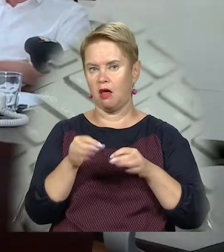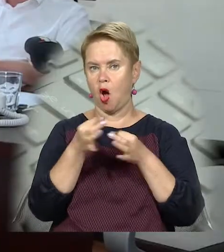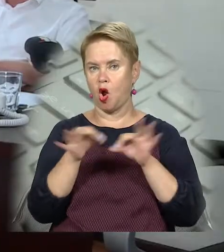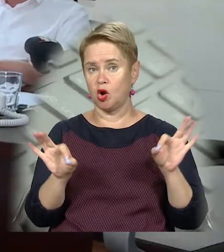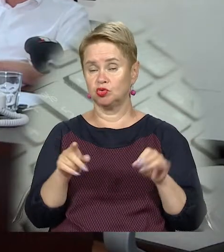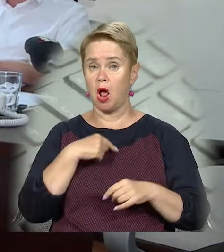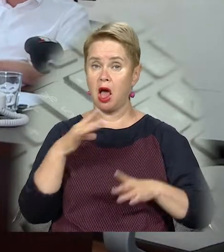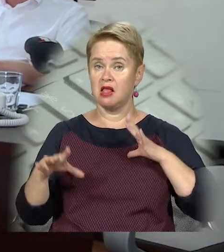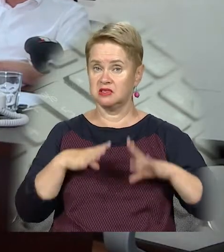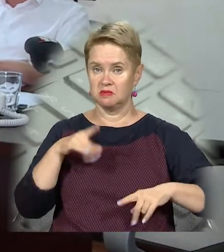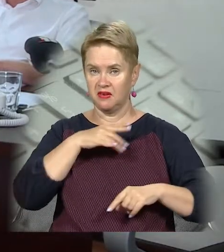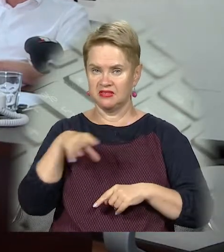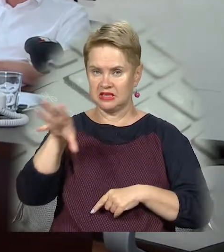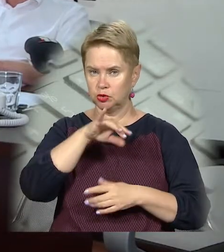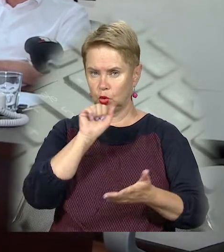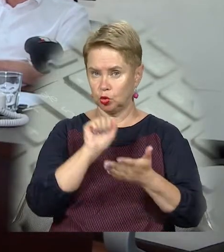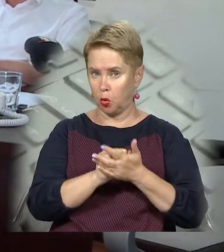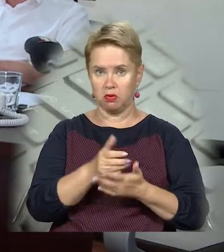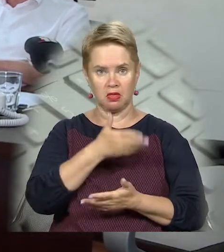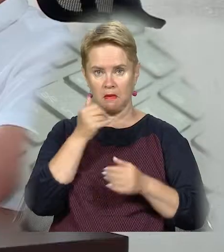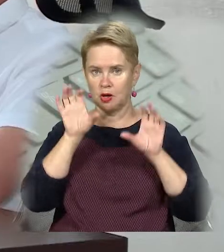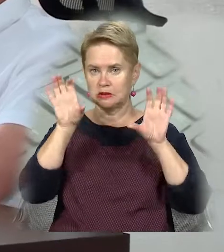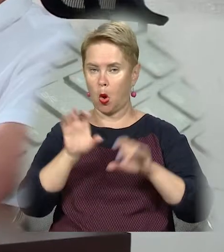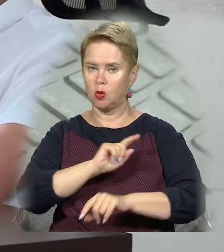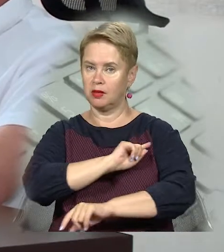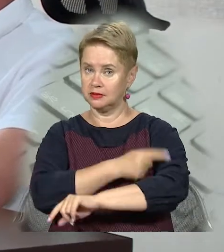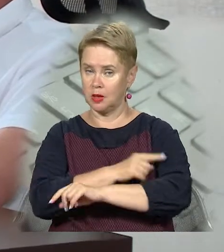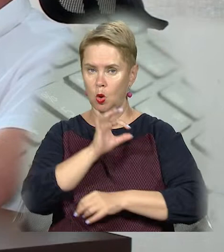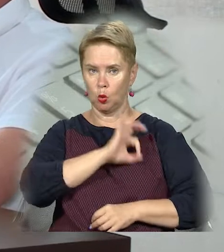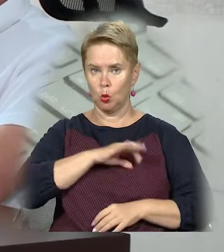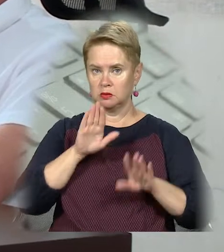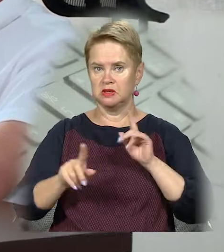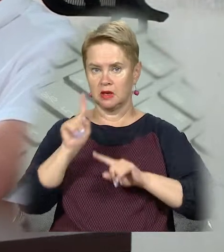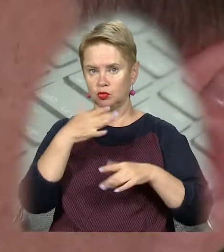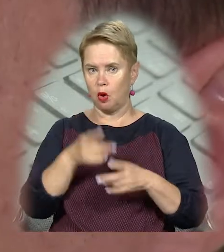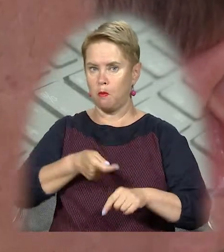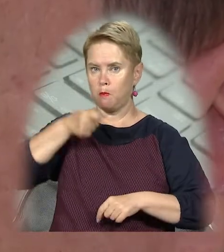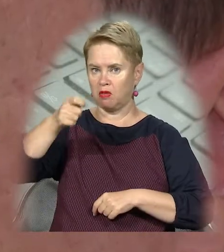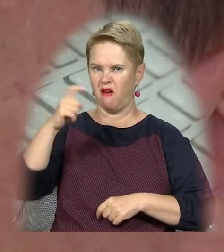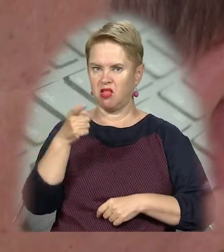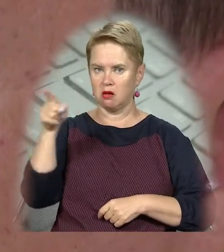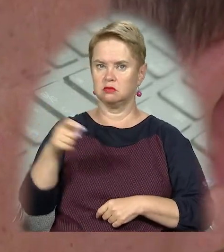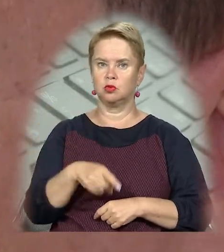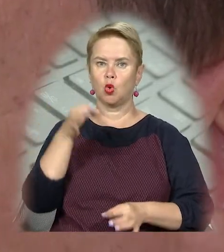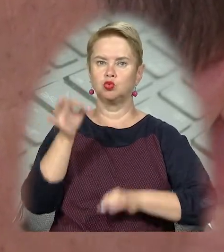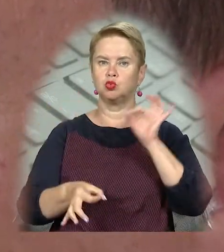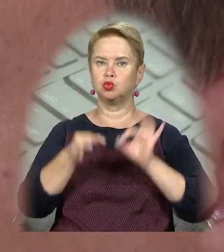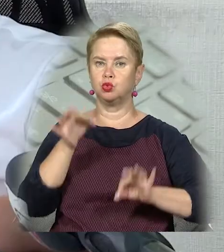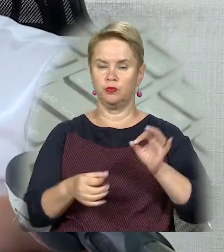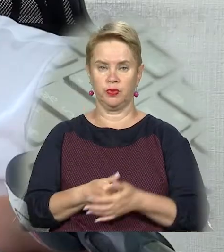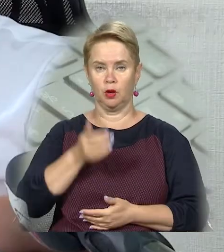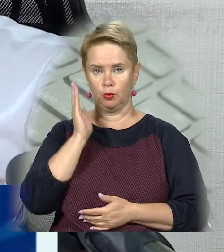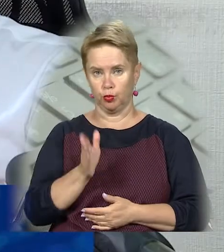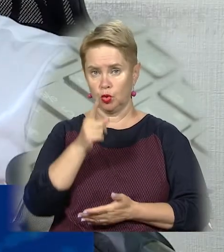А отже, кажуть в інспекції, всі інші документи не мають законної сили. Юристи міськради вже подали на власницю веранди до суду.